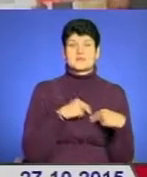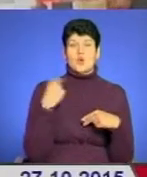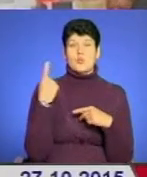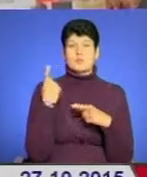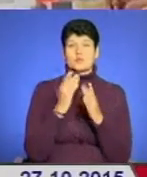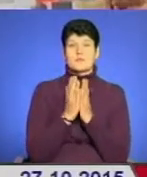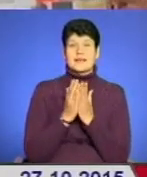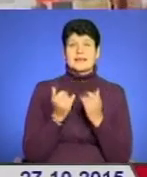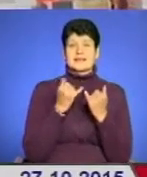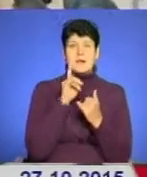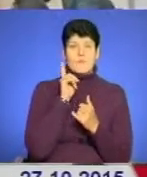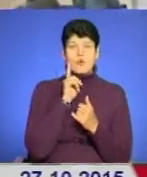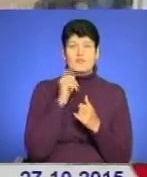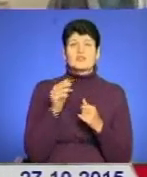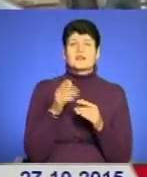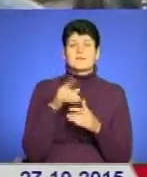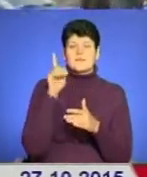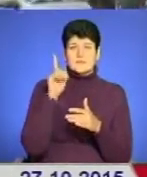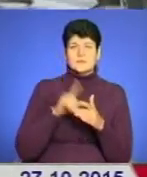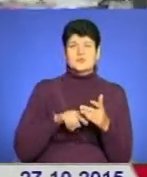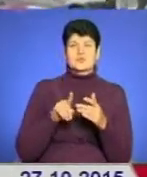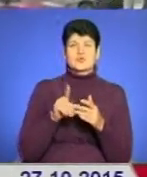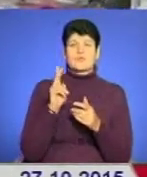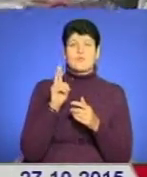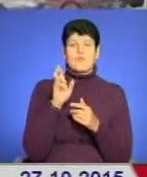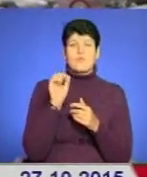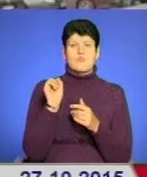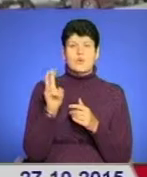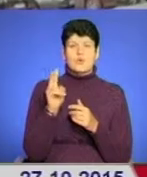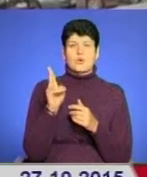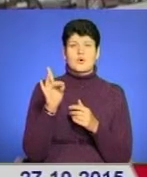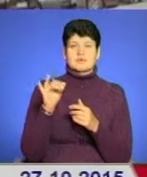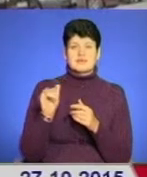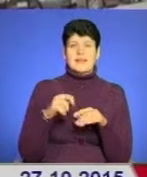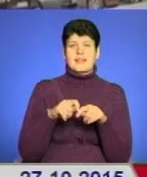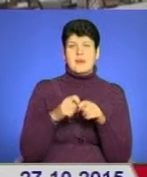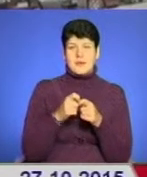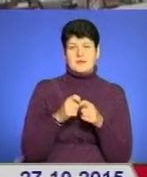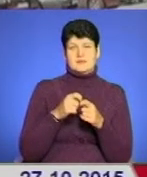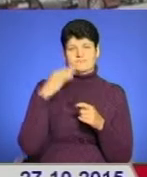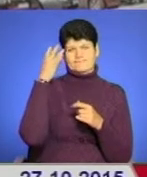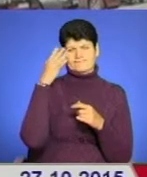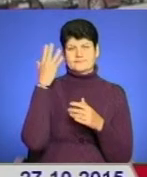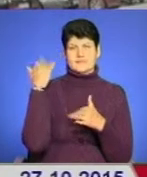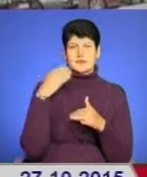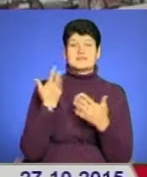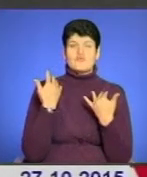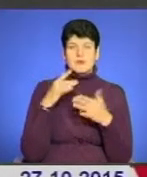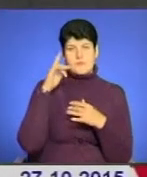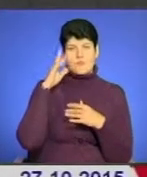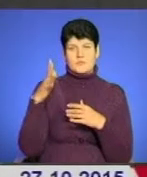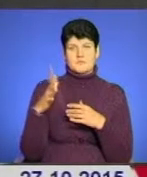бібліотеки для молоді. Вони переконані – Буккросинг ламає стереотипи. Читацька зупинка уже популярна.